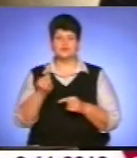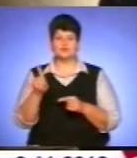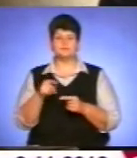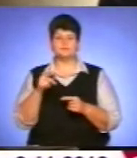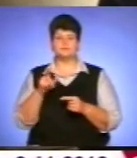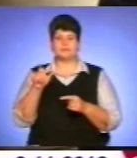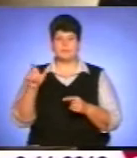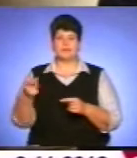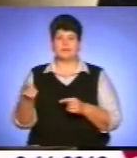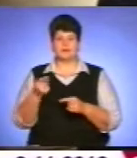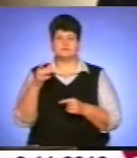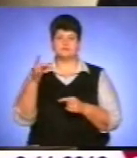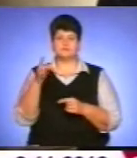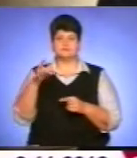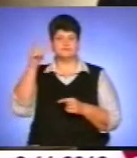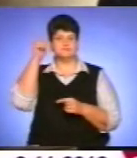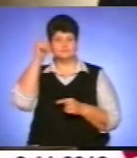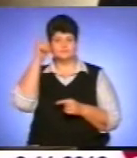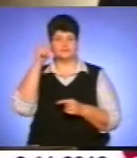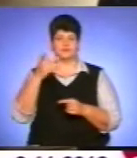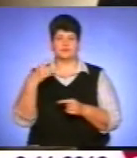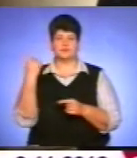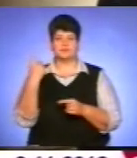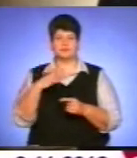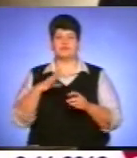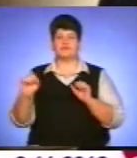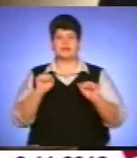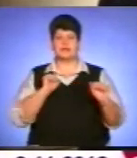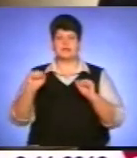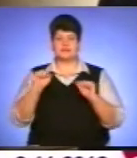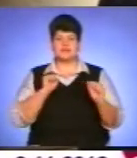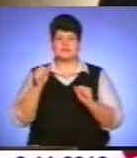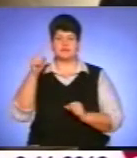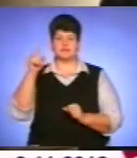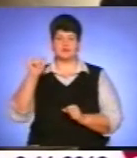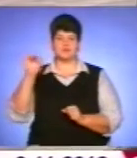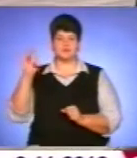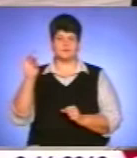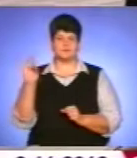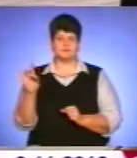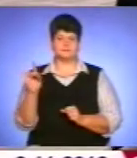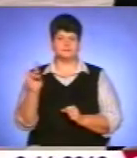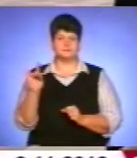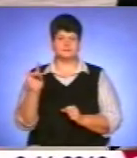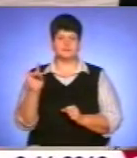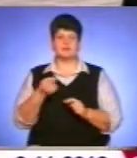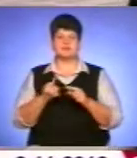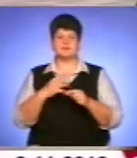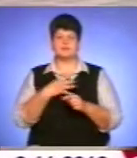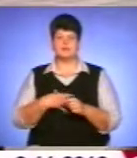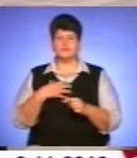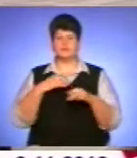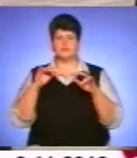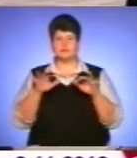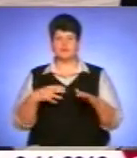Тернопіля, Щоткова були в керівництві Західноукраїнської народної республіки. Це дуже важлива подія, вона дуже